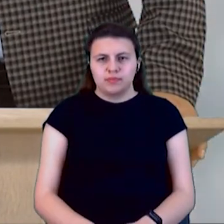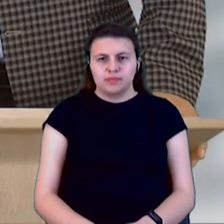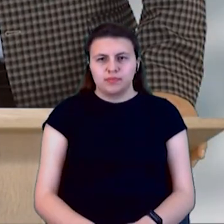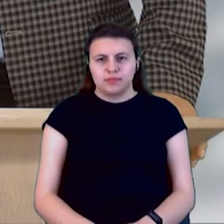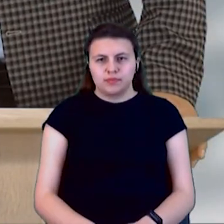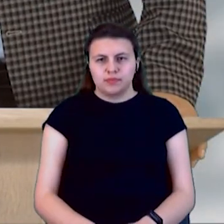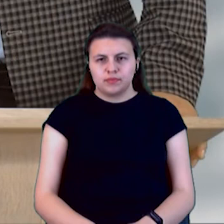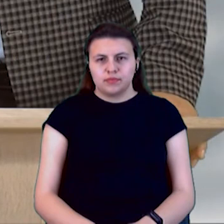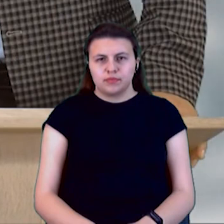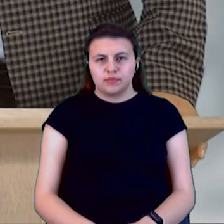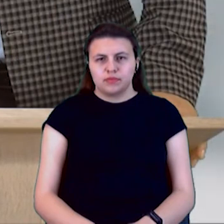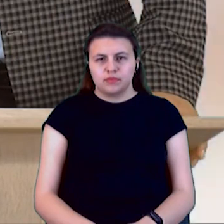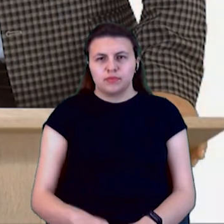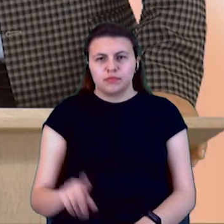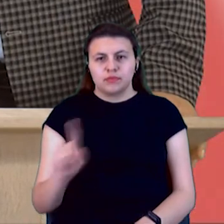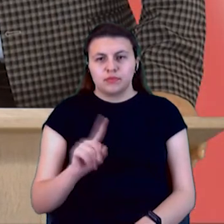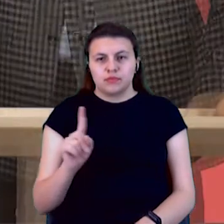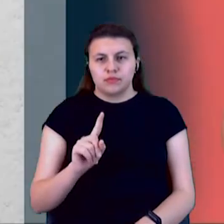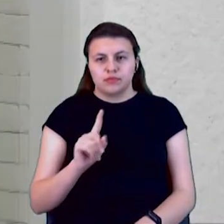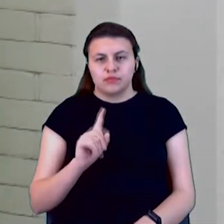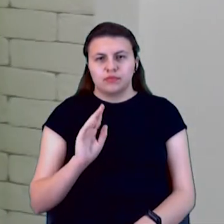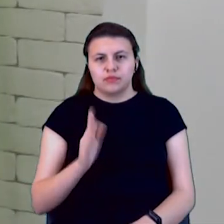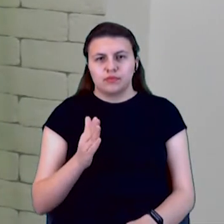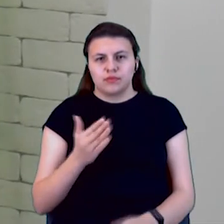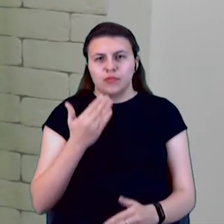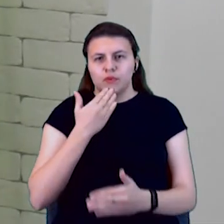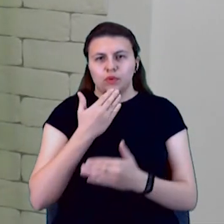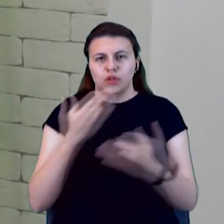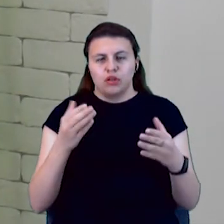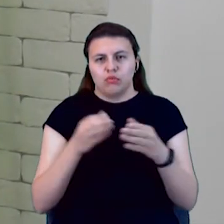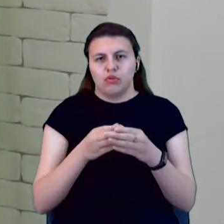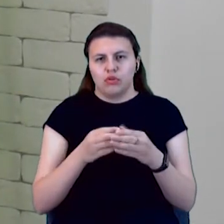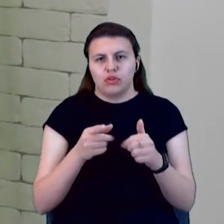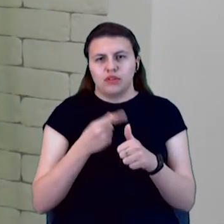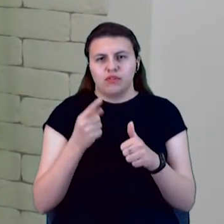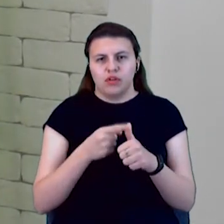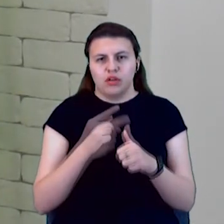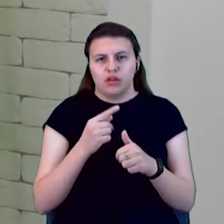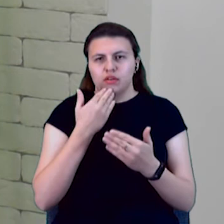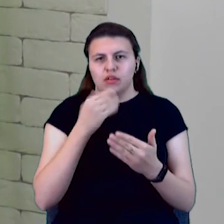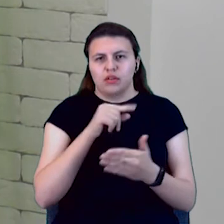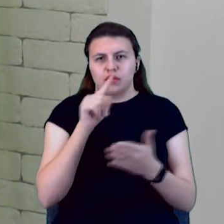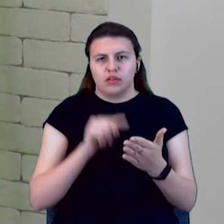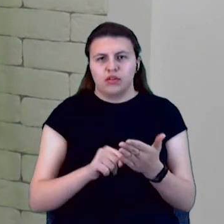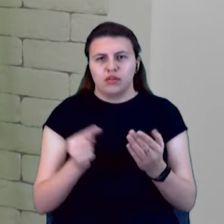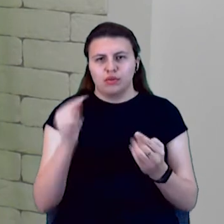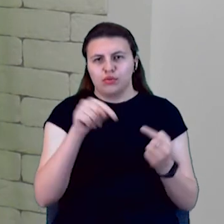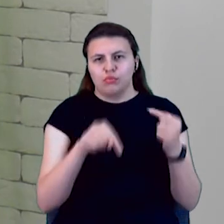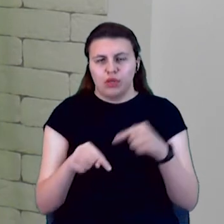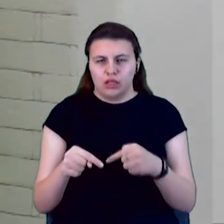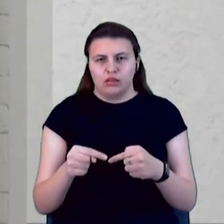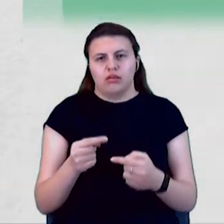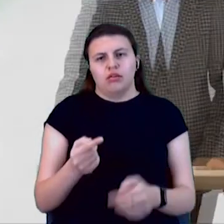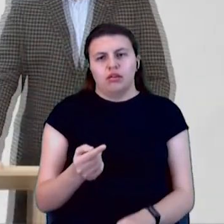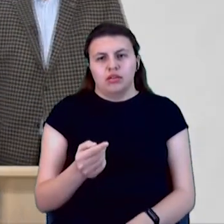Що ж, давайте тоді рухатись в бік до нашого останнього блоку. Він називається «Запитай суперника». І зараз, пане Ілля, якщо ви